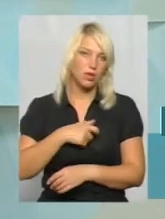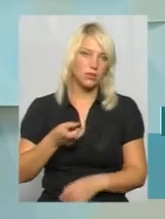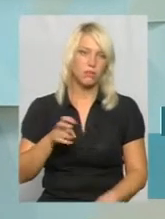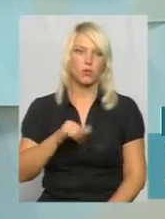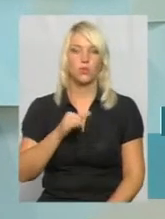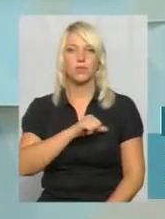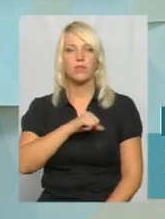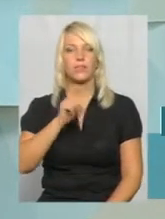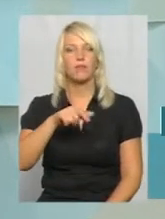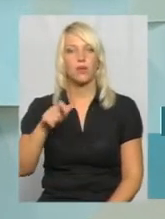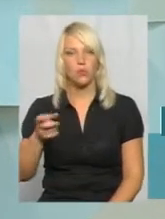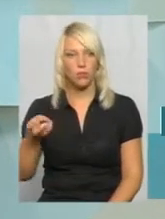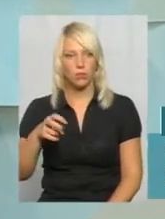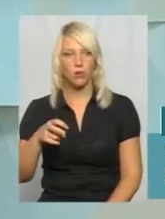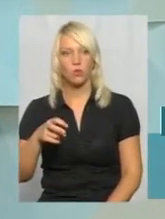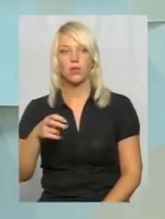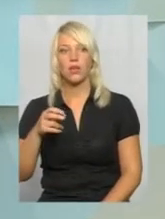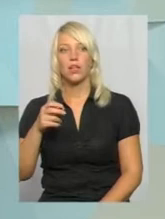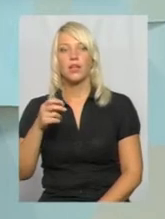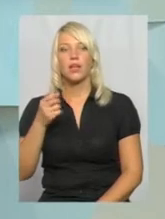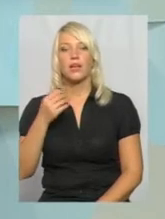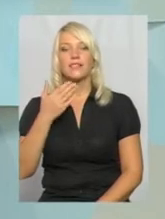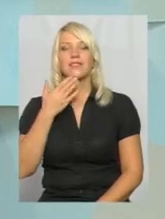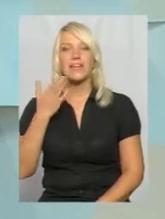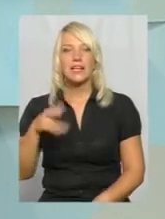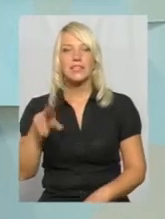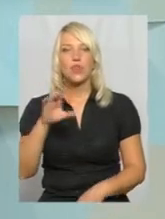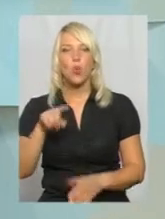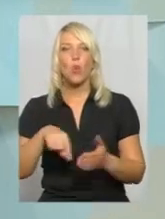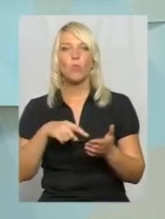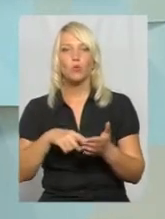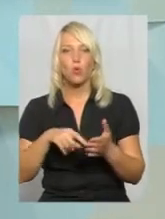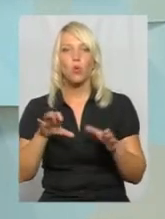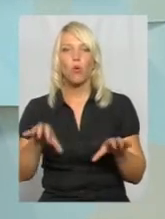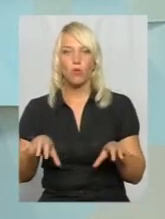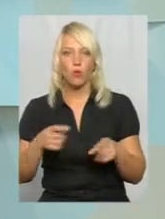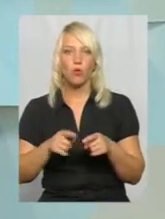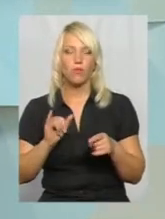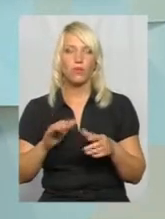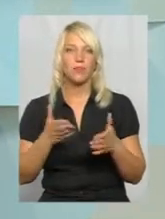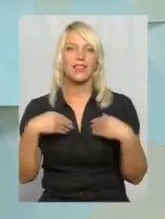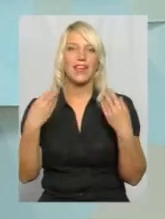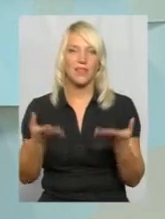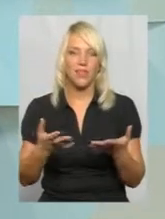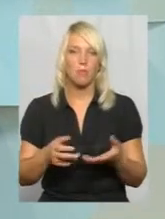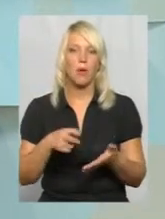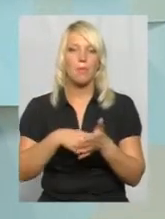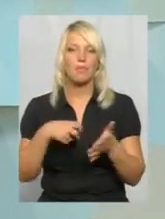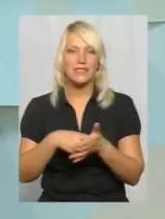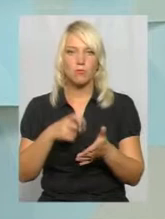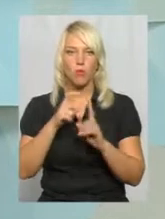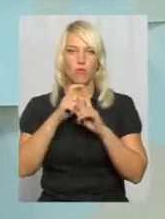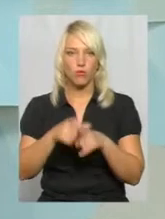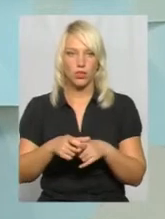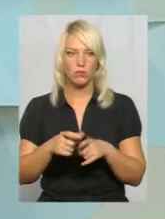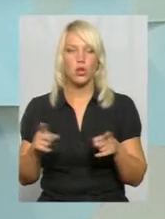самі мешканці, звертаються до міського голови і ми даємо письмові роз'яснення. Механізм один, для того,